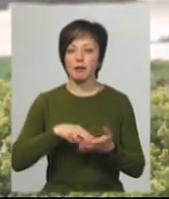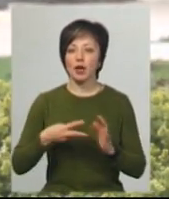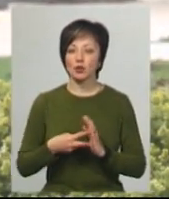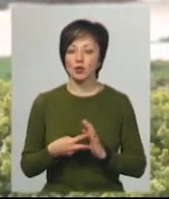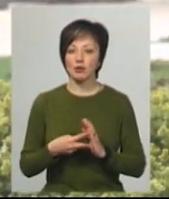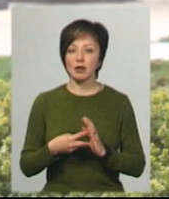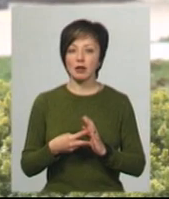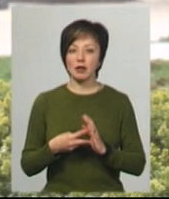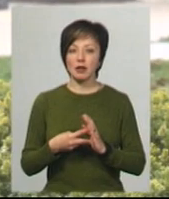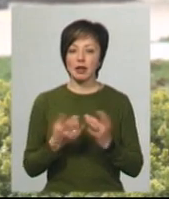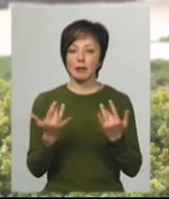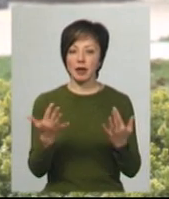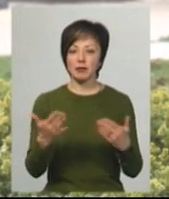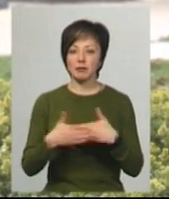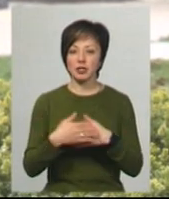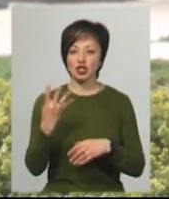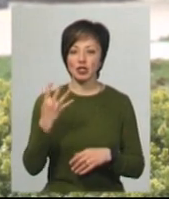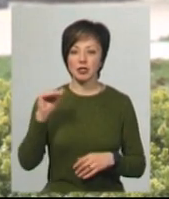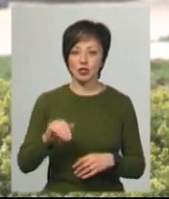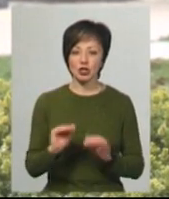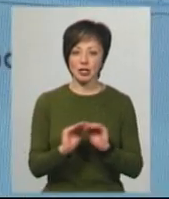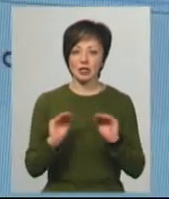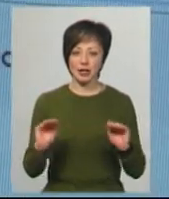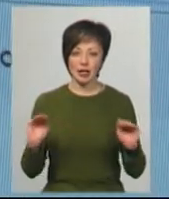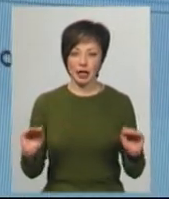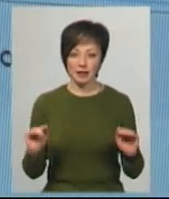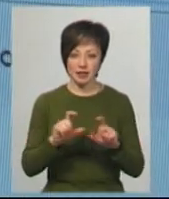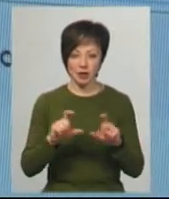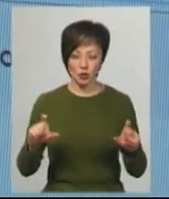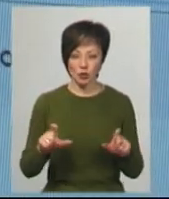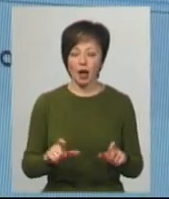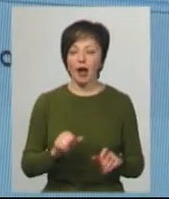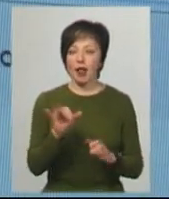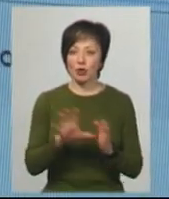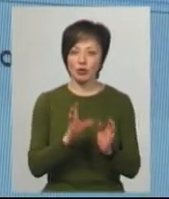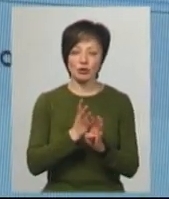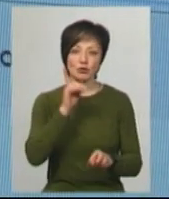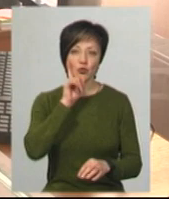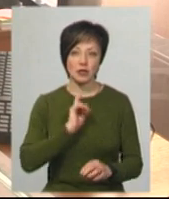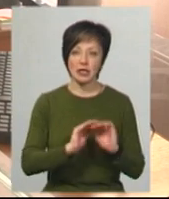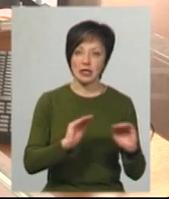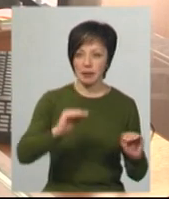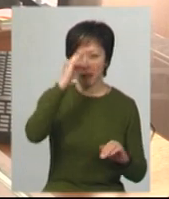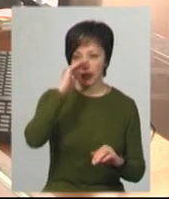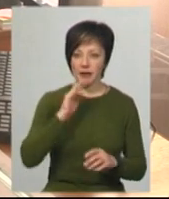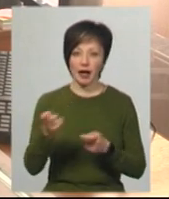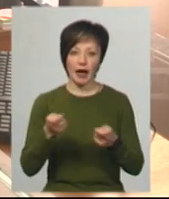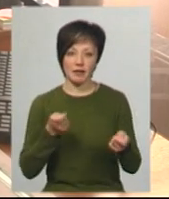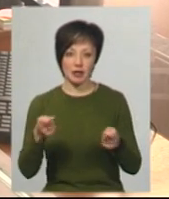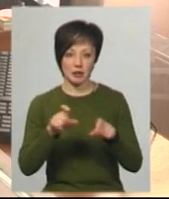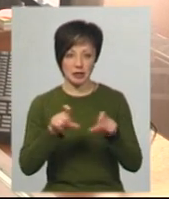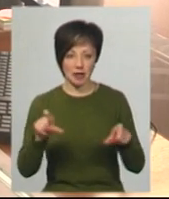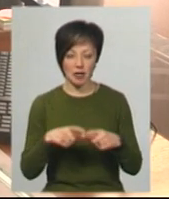набрати близько 4 тисяч дошкільнят. Електронні черги зручні і для батьків, і для керівників дошкільними